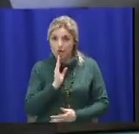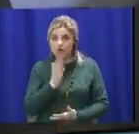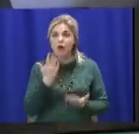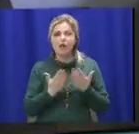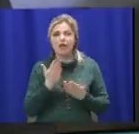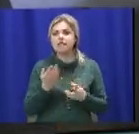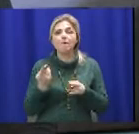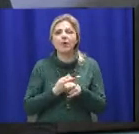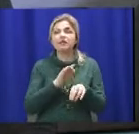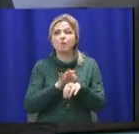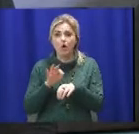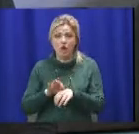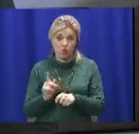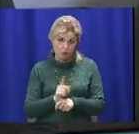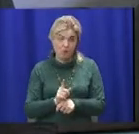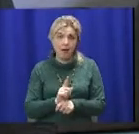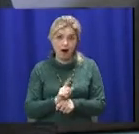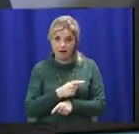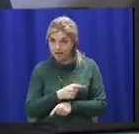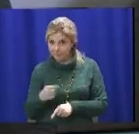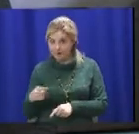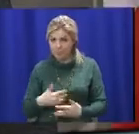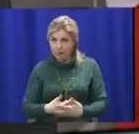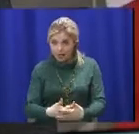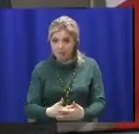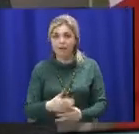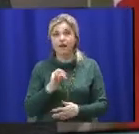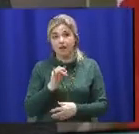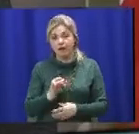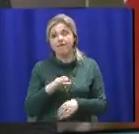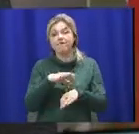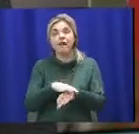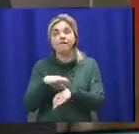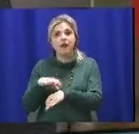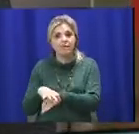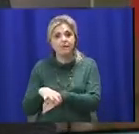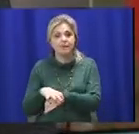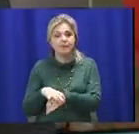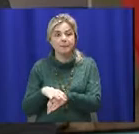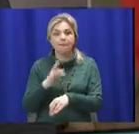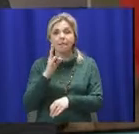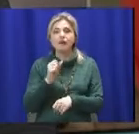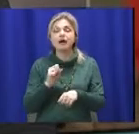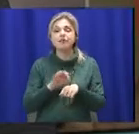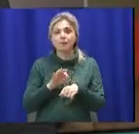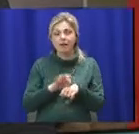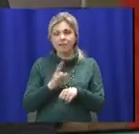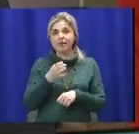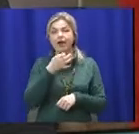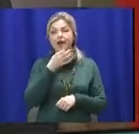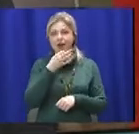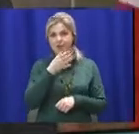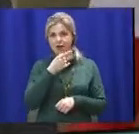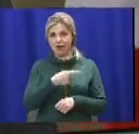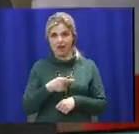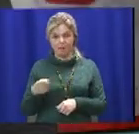патологічно, а нормально. І, естественно, виявлення на заболіванні на ранніх етапах.